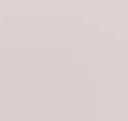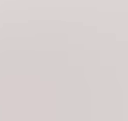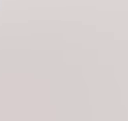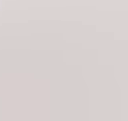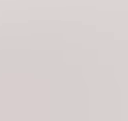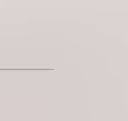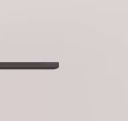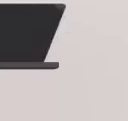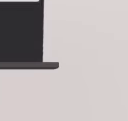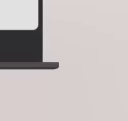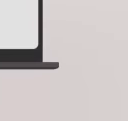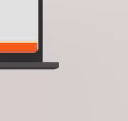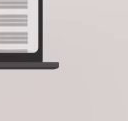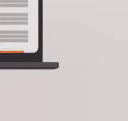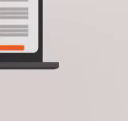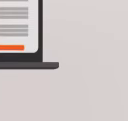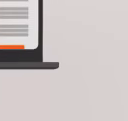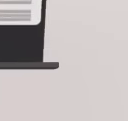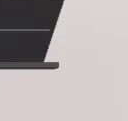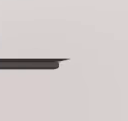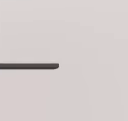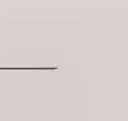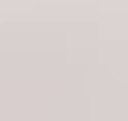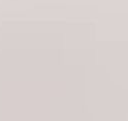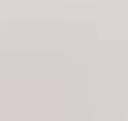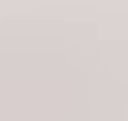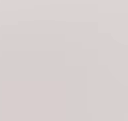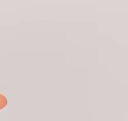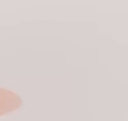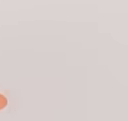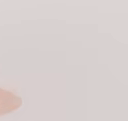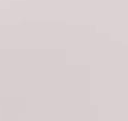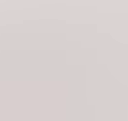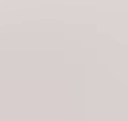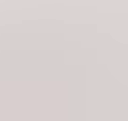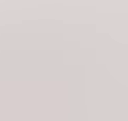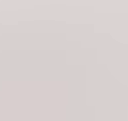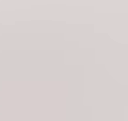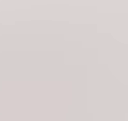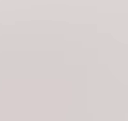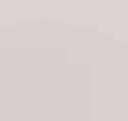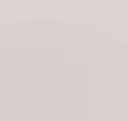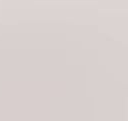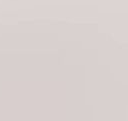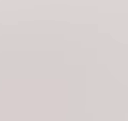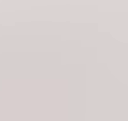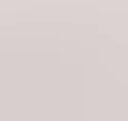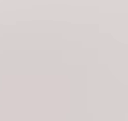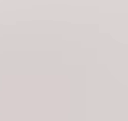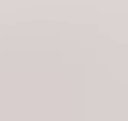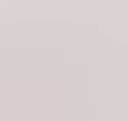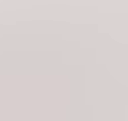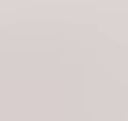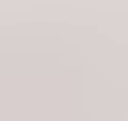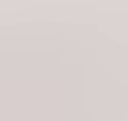те посъвършенствахме нашето новинарско приложение. Ти винаги искаш да си в епицентъра на събитията и можеш да избереш